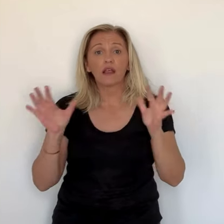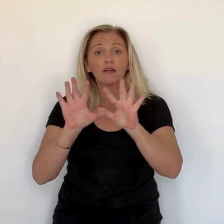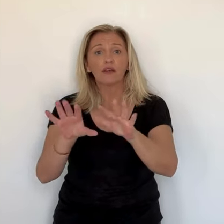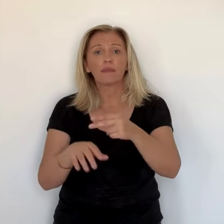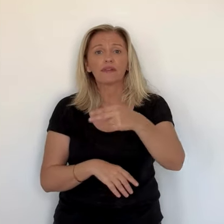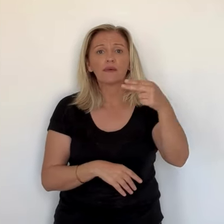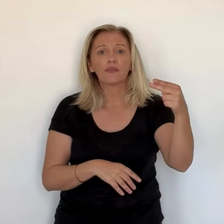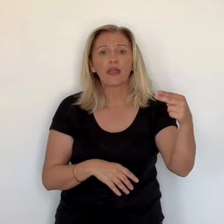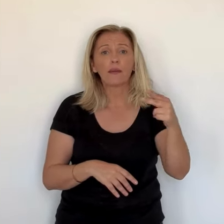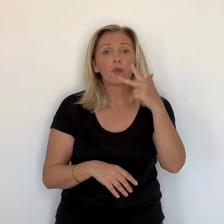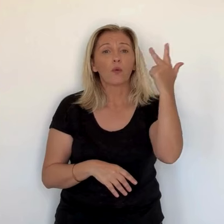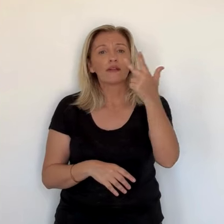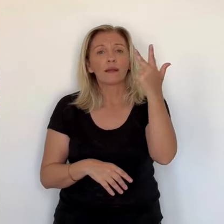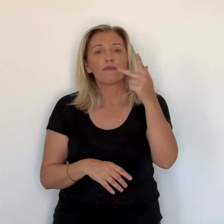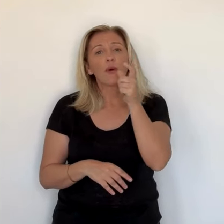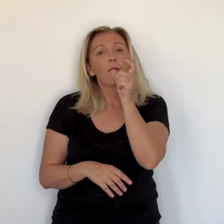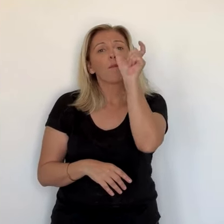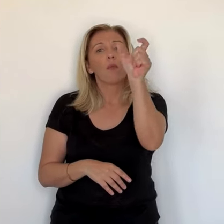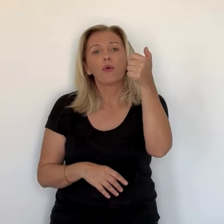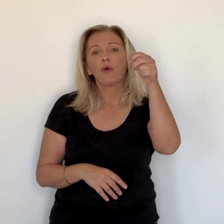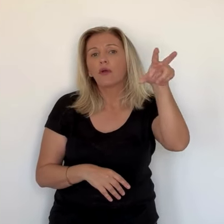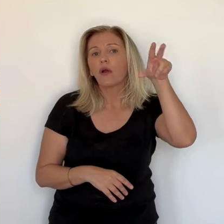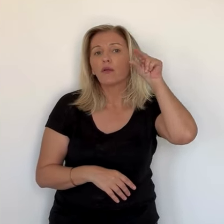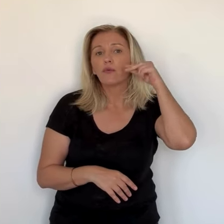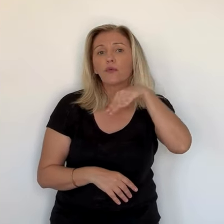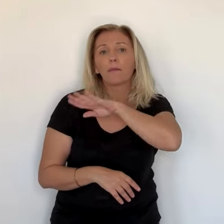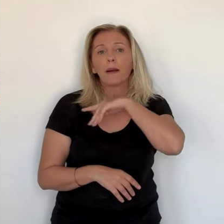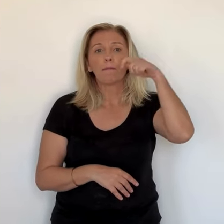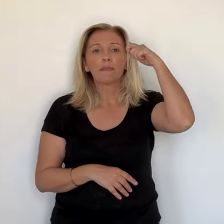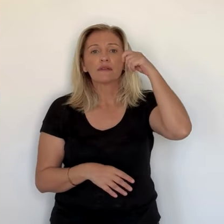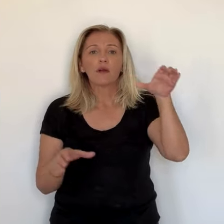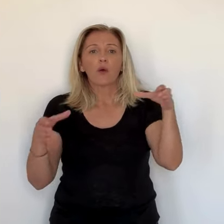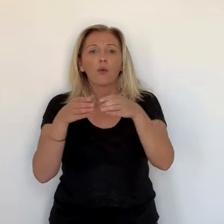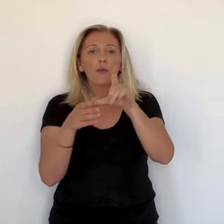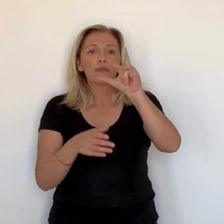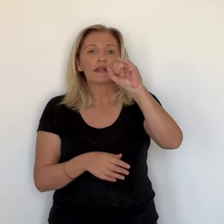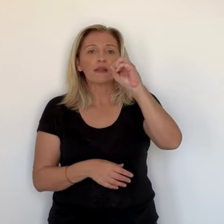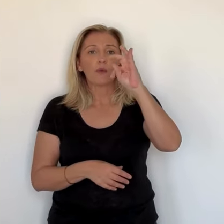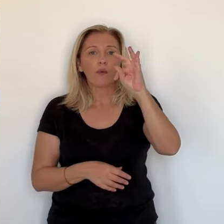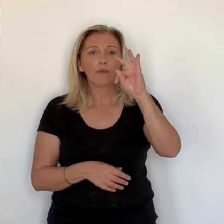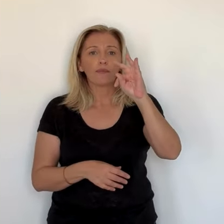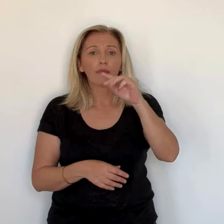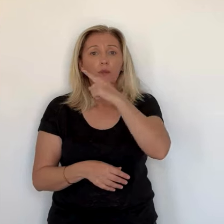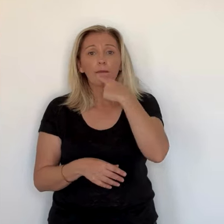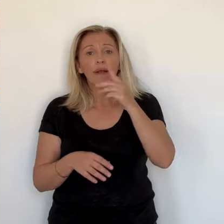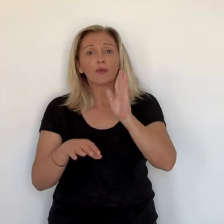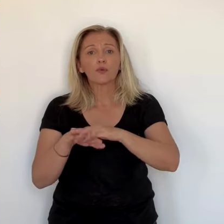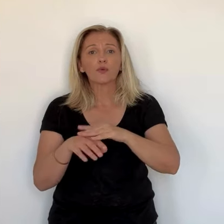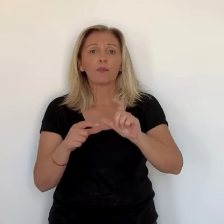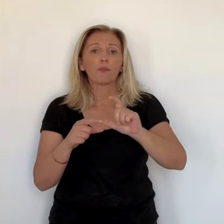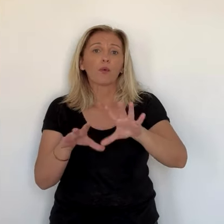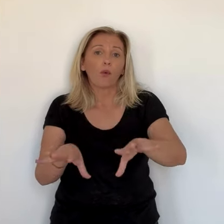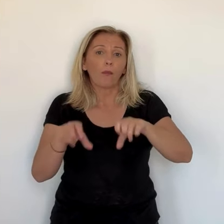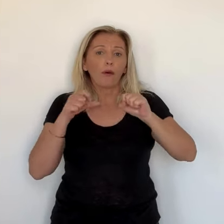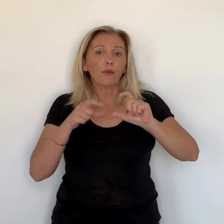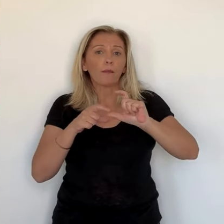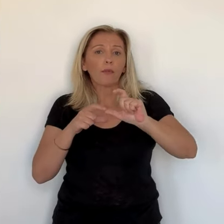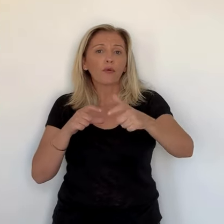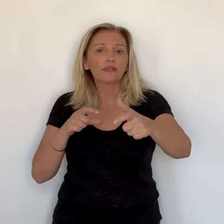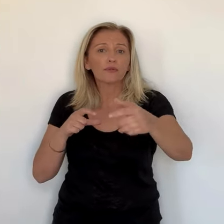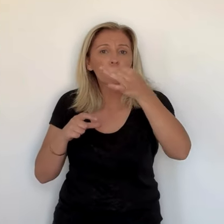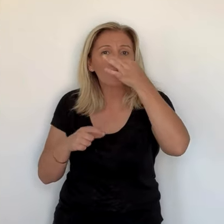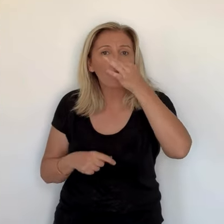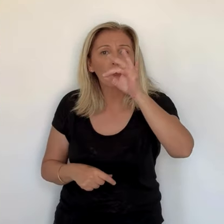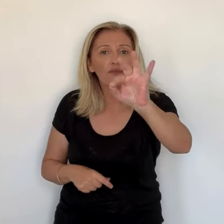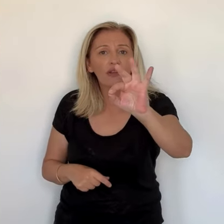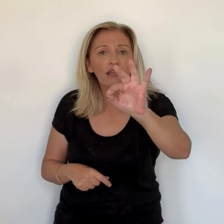ces discussions. Mais il y a également un enjeu économique et social propre aux îles. La Corse sera mentionnée une troisième fois au perchoir par le